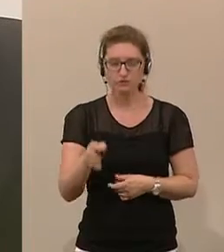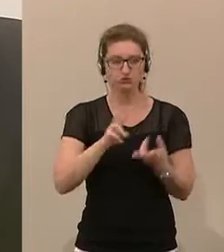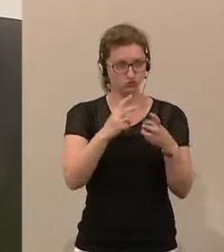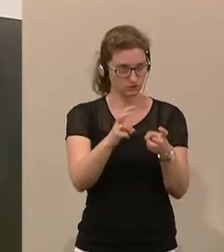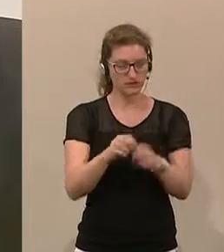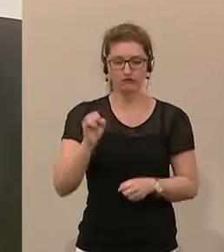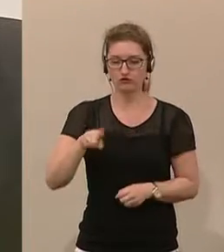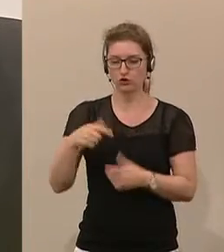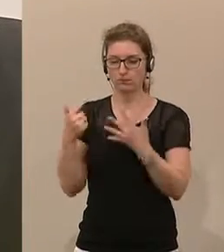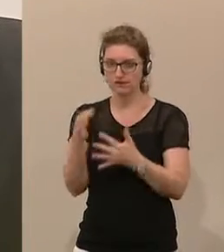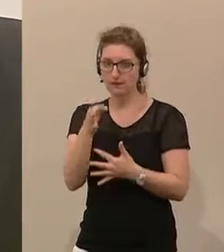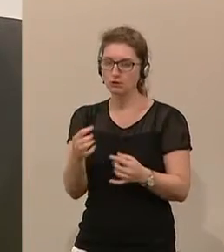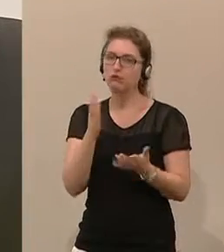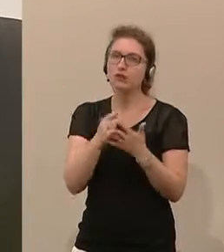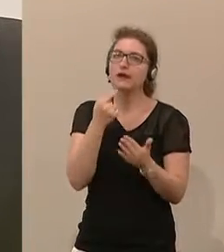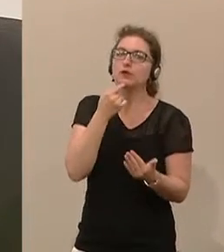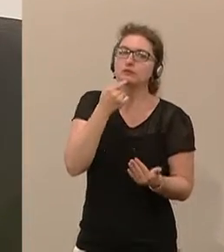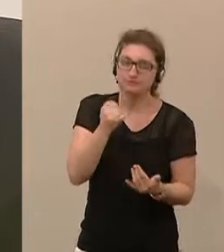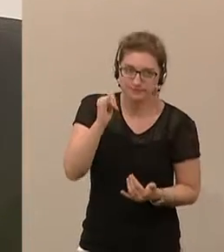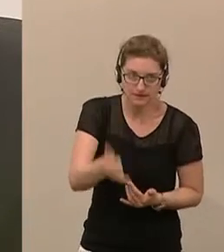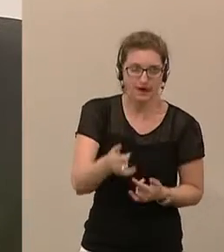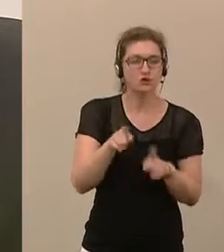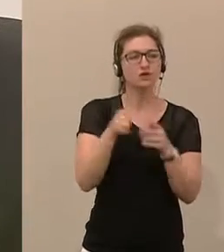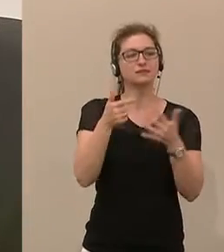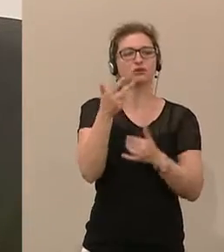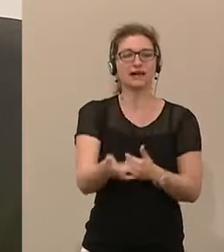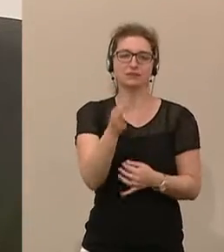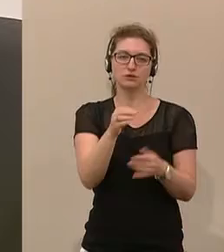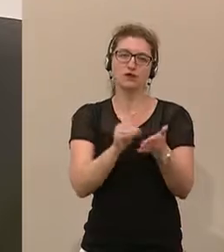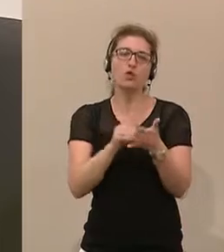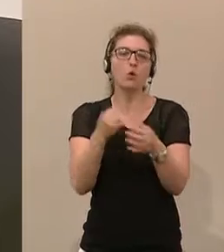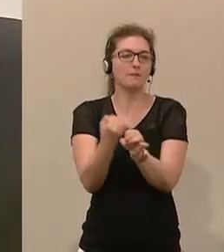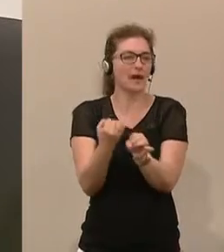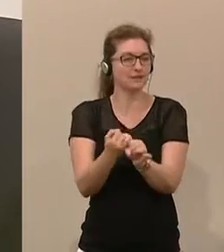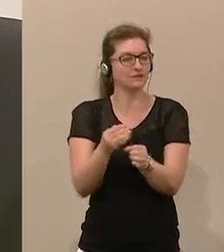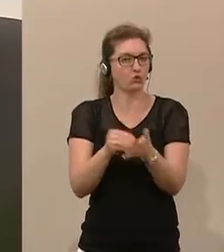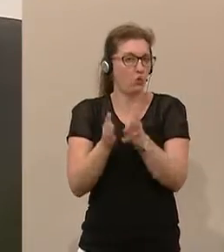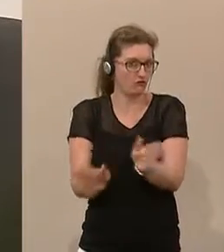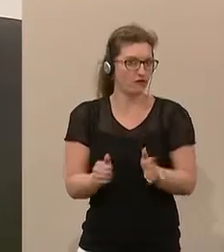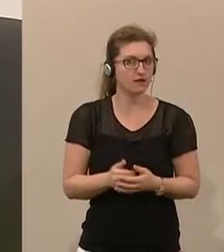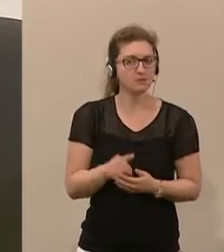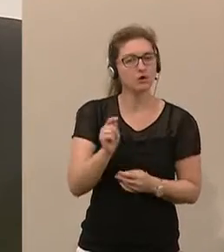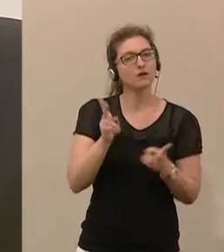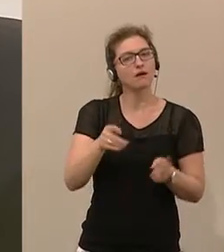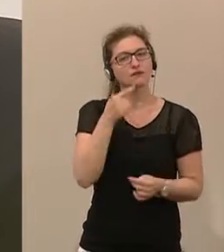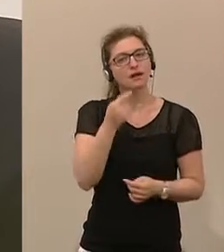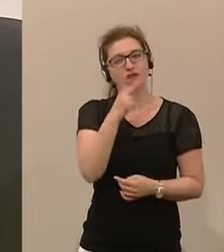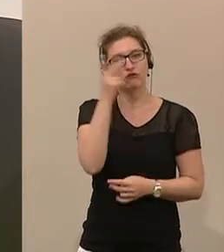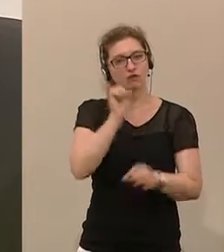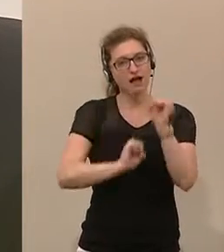15,7 Prozent zugesagt, 37 Prozent offen, also noch in Arbeit. Das heißt, man kann sagen, die